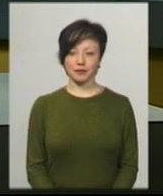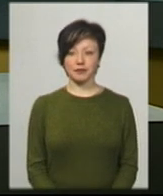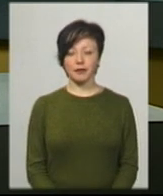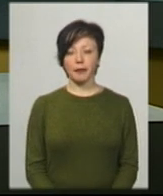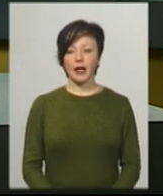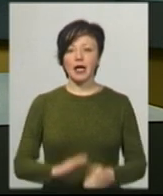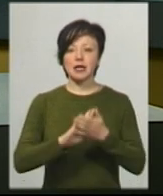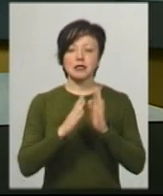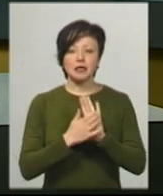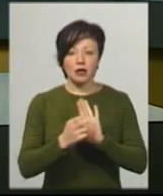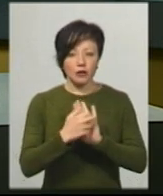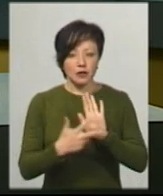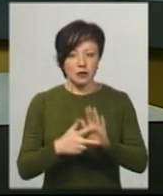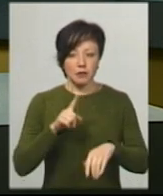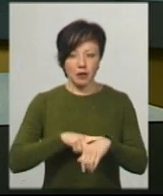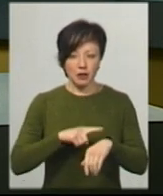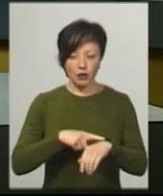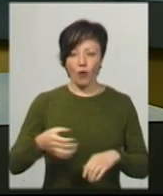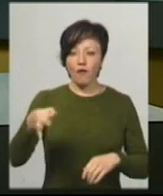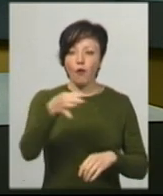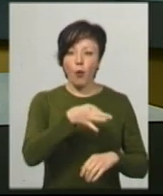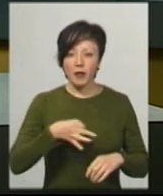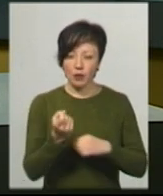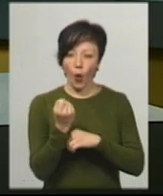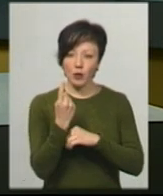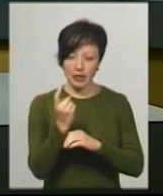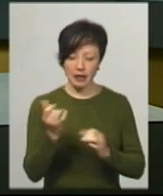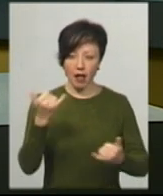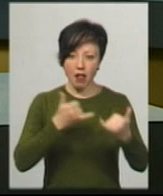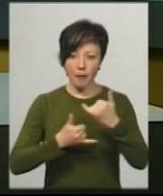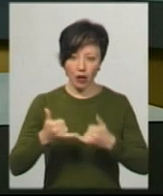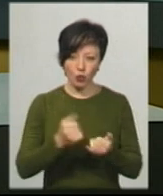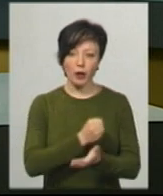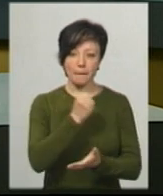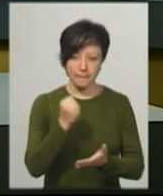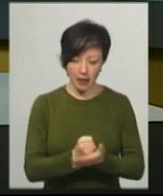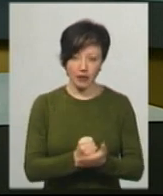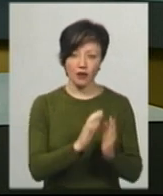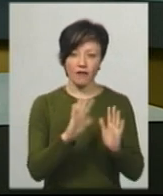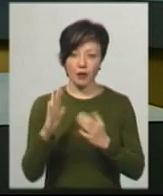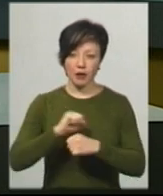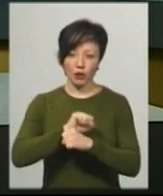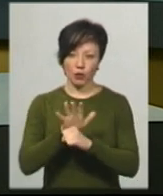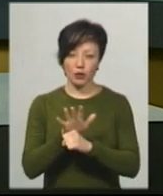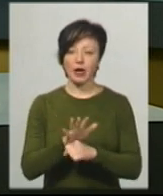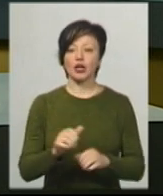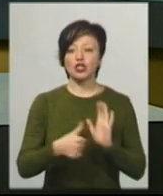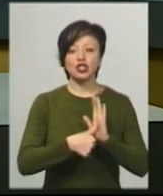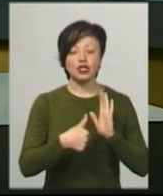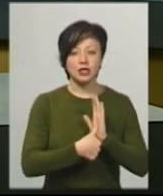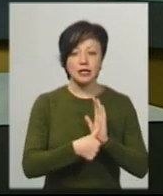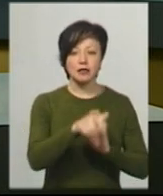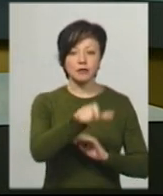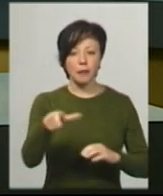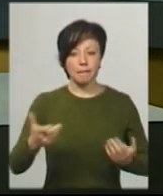Станом на 18.00 в області 11 лабораторно підтверджених випадків на COVID-19. З них шестеро – мешканці міста.